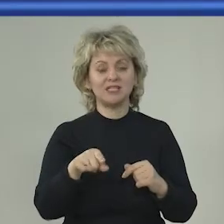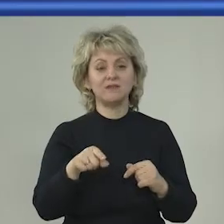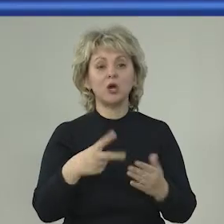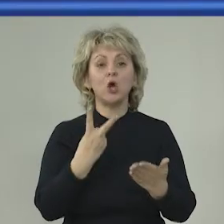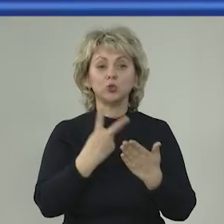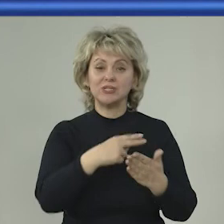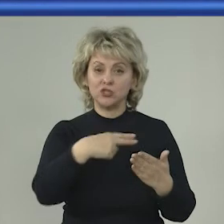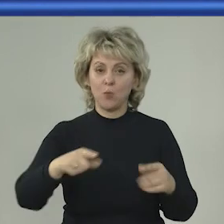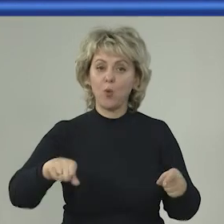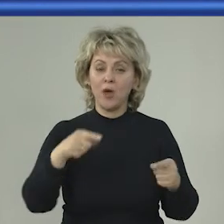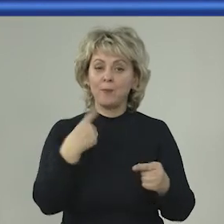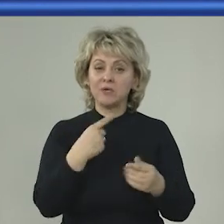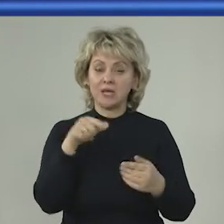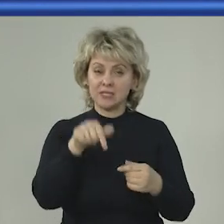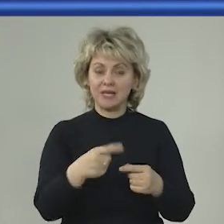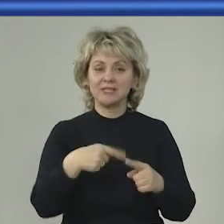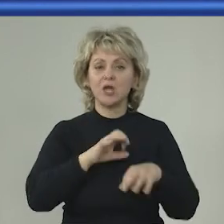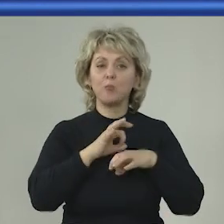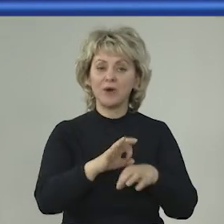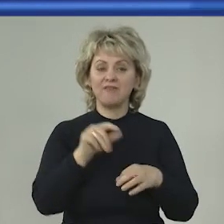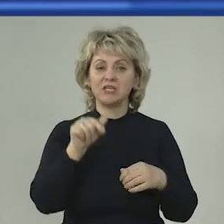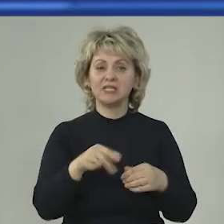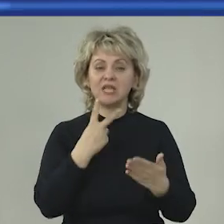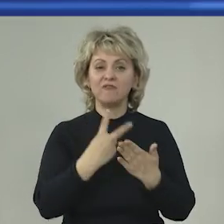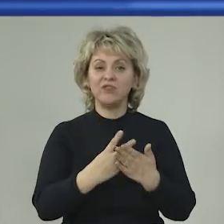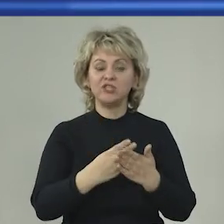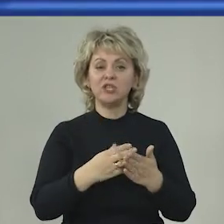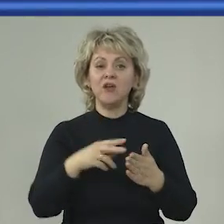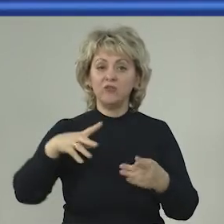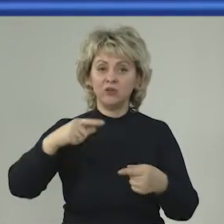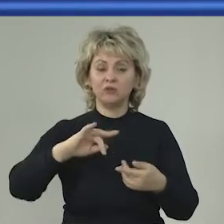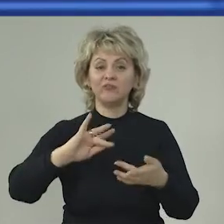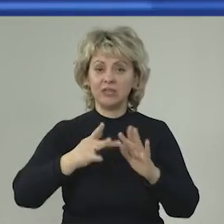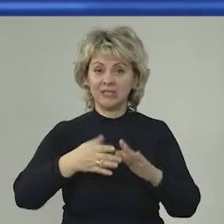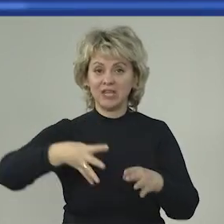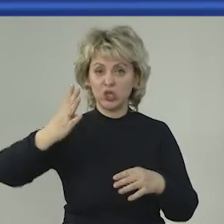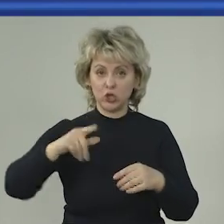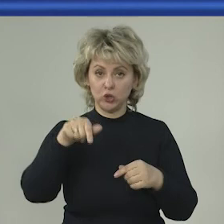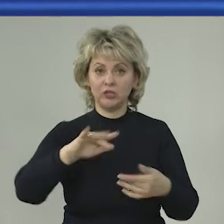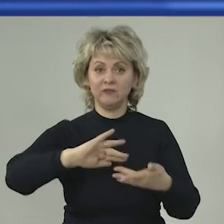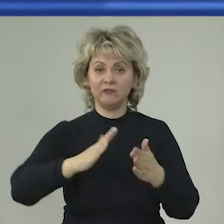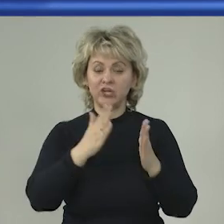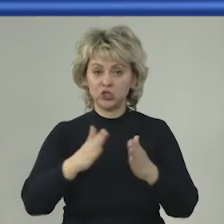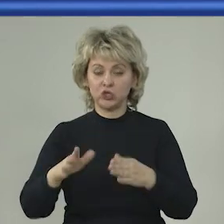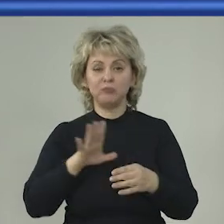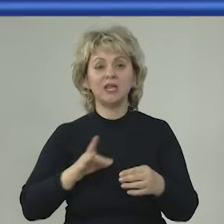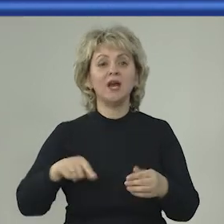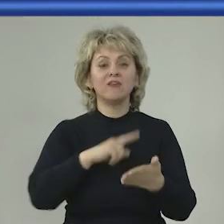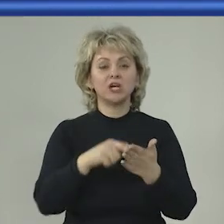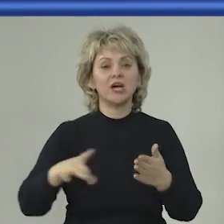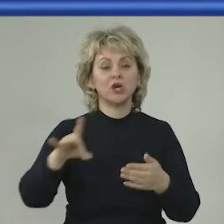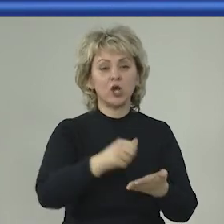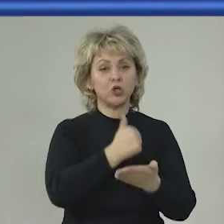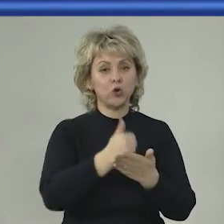обострить эту тему. Оно проводилось в видеорежиме, и все главы городов-районов это